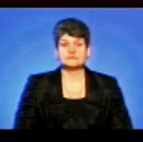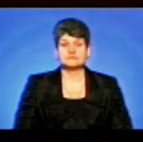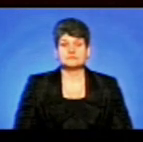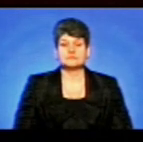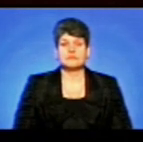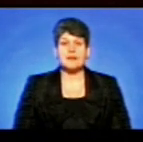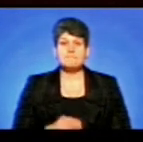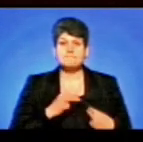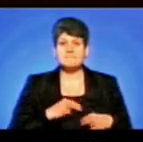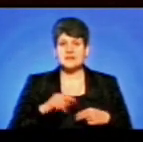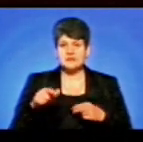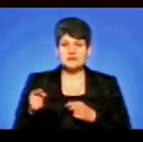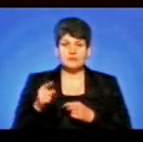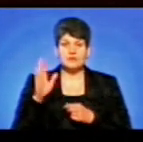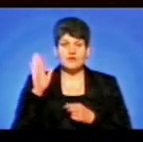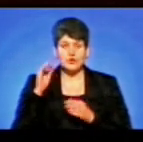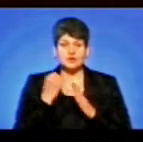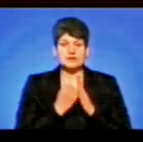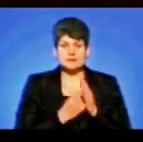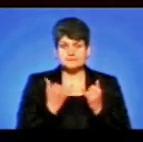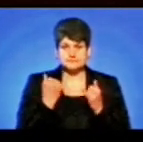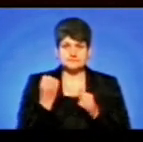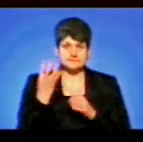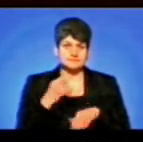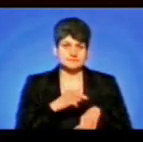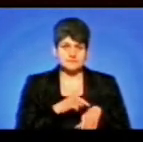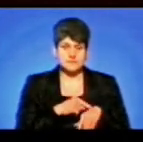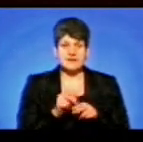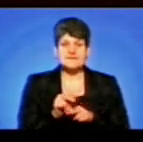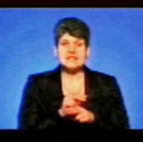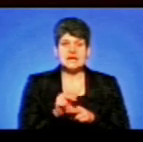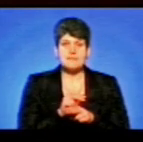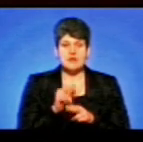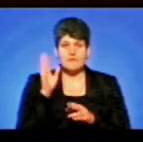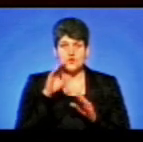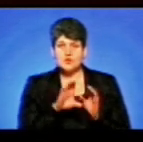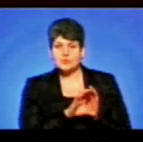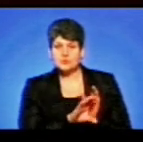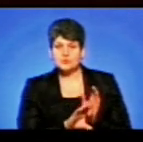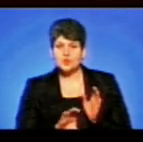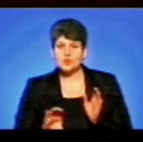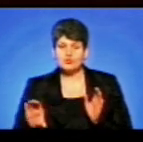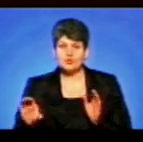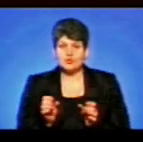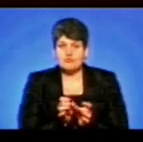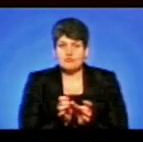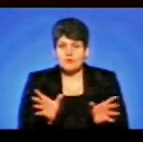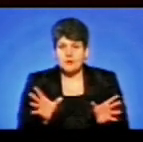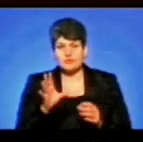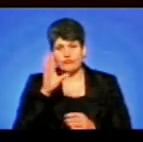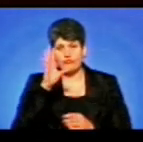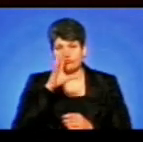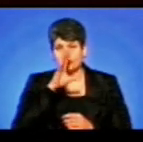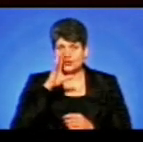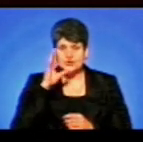Працівники Тернопіль-Водоканалу сьогодні близько 14-ї години відремонтували водопровідну трубу, яку прорвало вночі на території